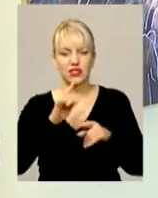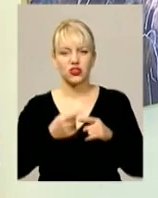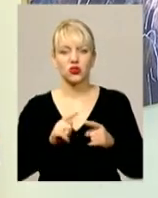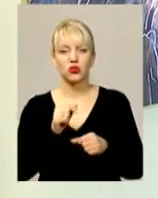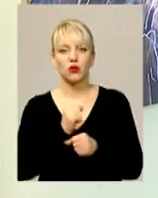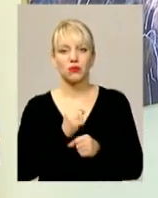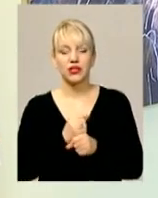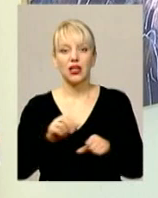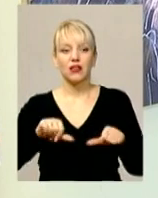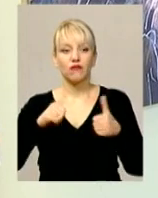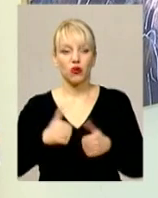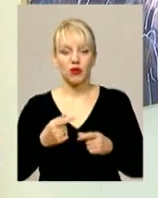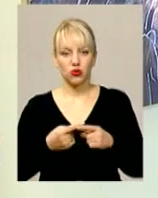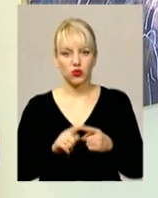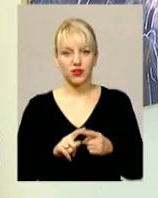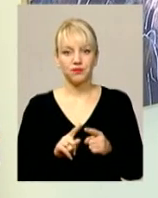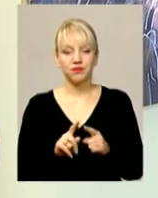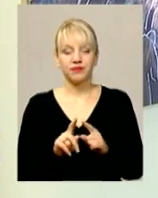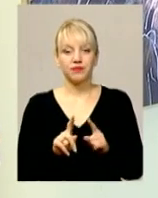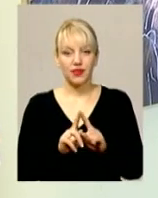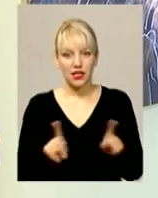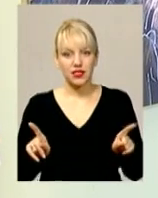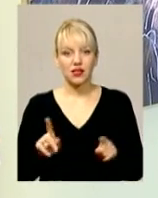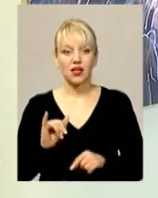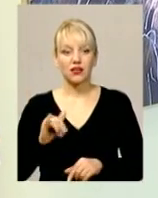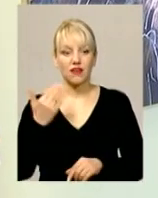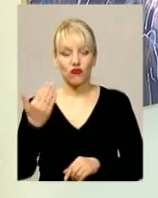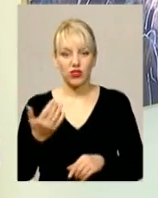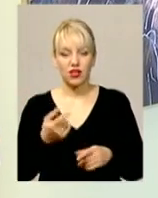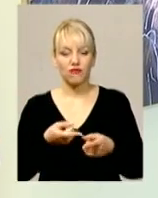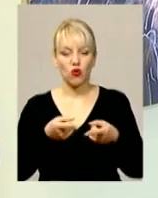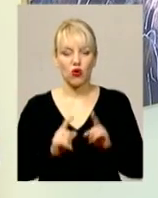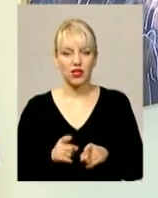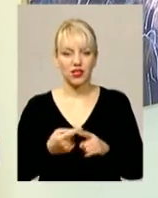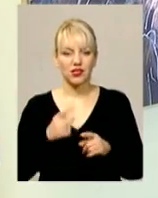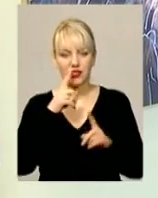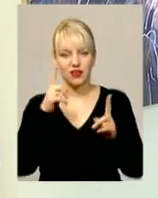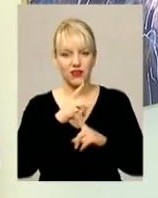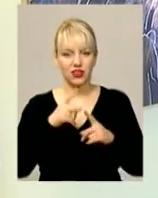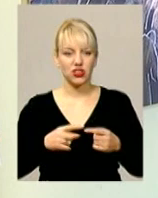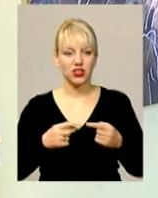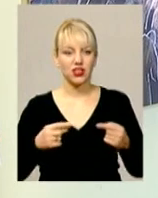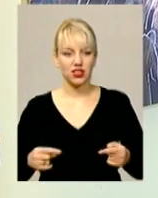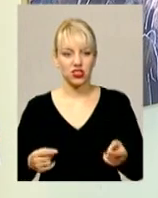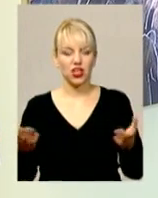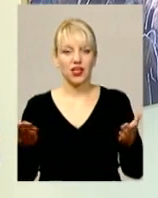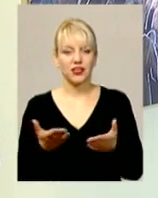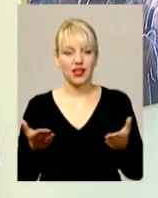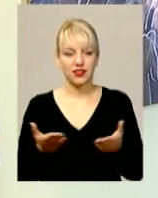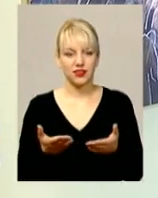формат тут не зовсім стандартний. Вони взагалі в оригіналі – це невеликі речі, які